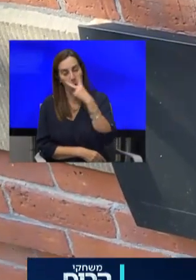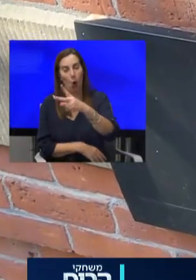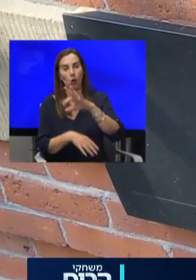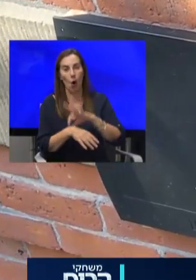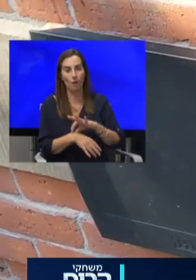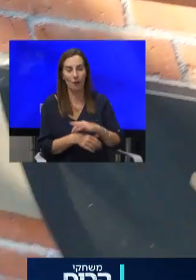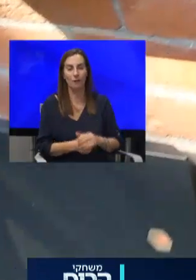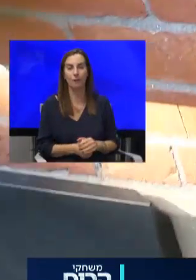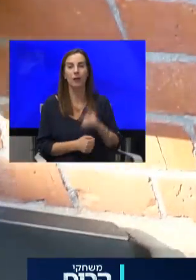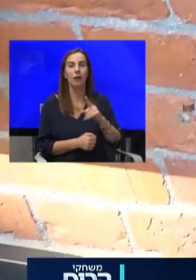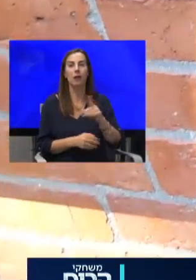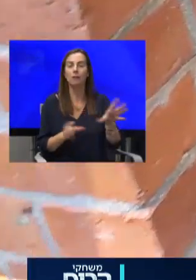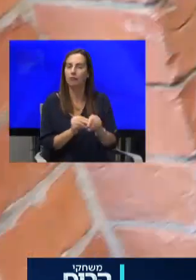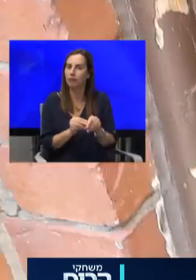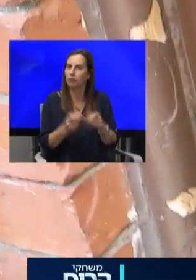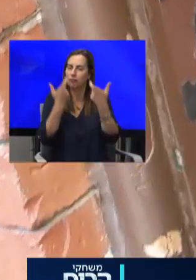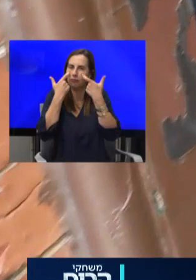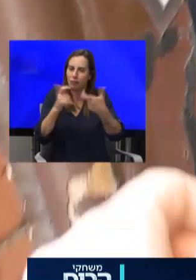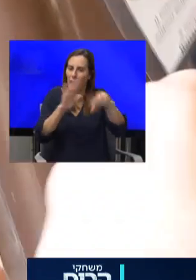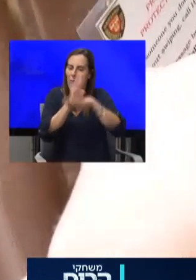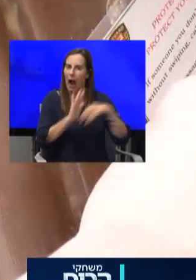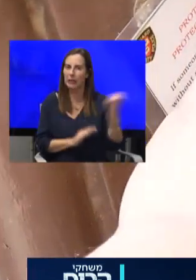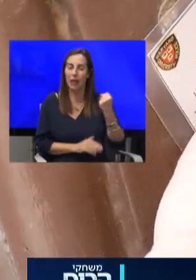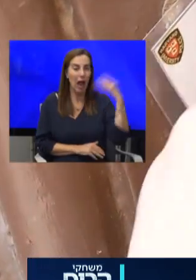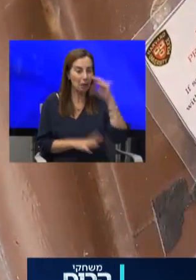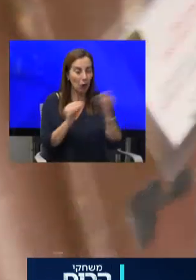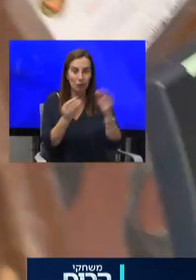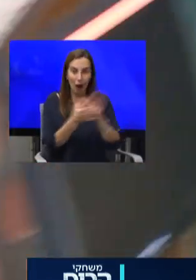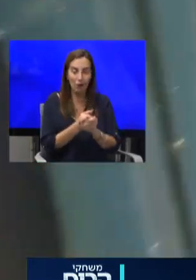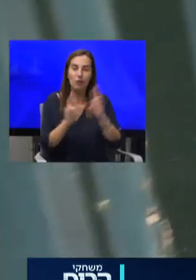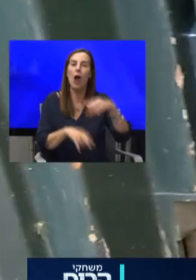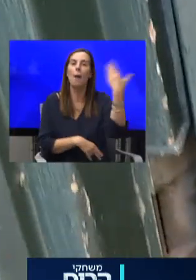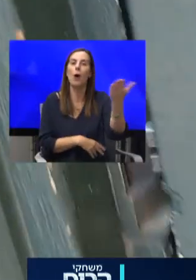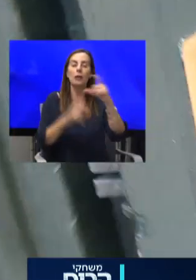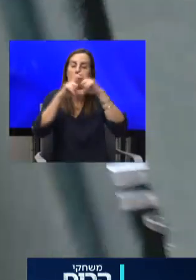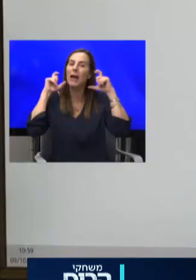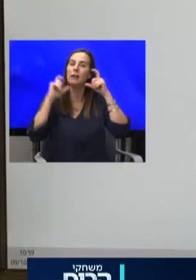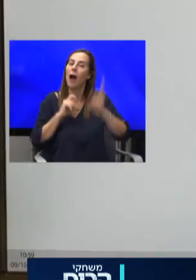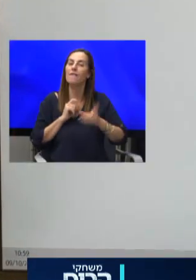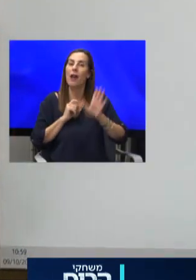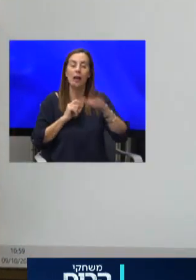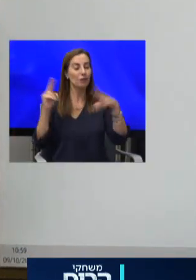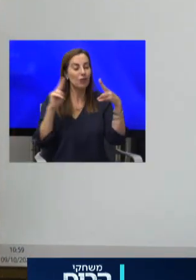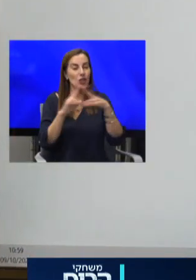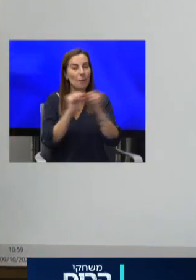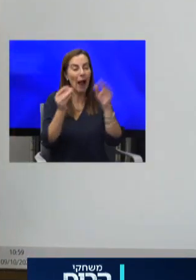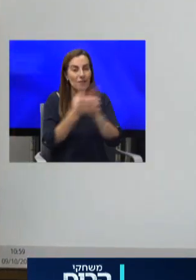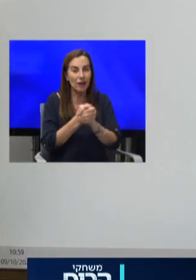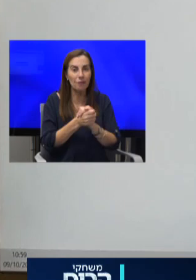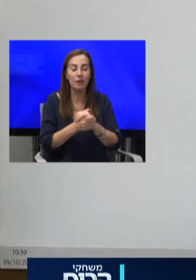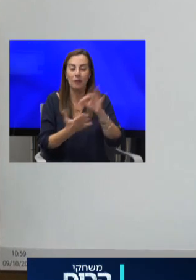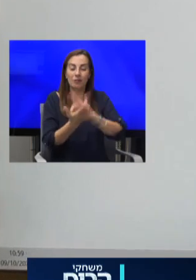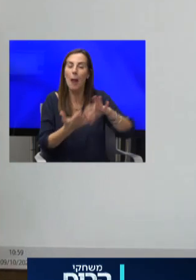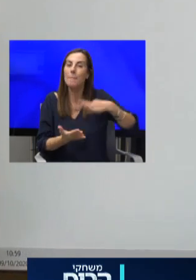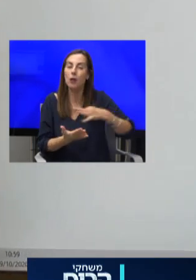תחת מגבלות כפדניות מאוד ללמוד עם חברים אפשר בחוץ עם השכה כך גם במפגשים חברתיים הצהרת בריאות היא ממלאת כל